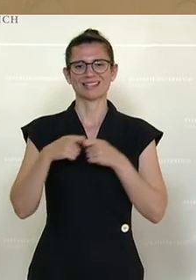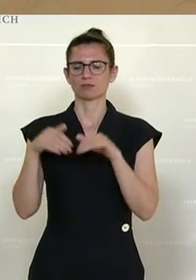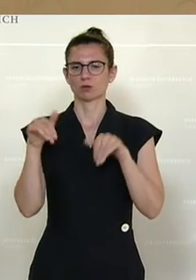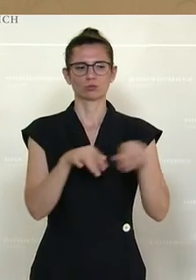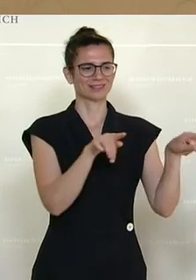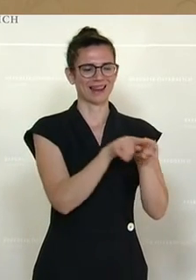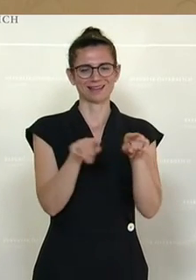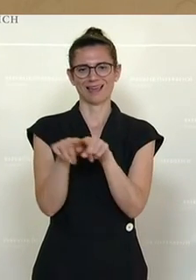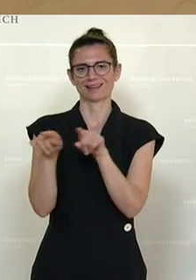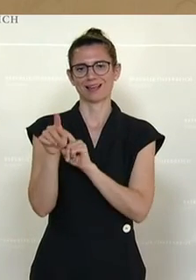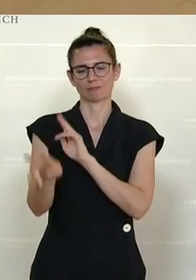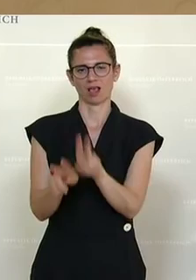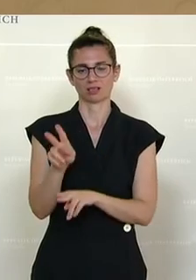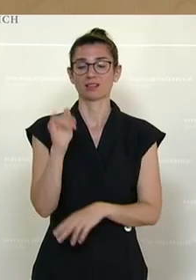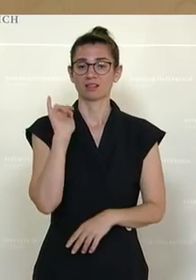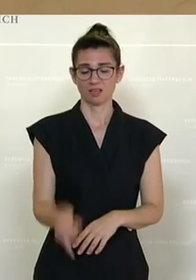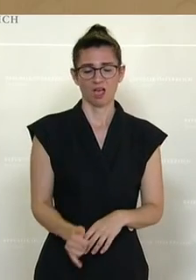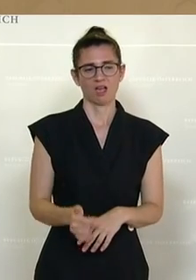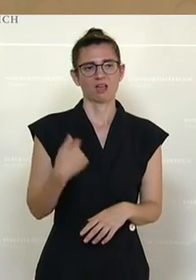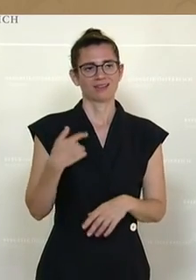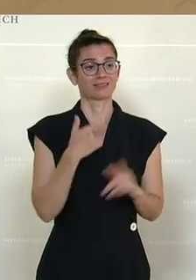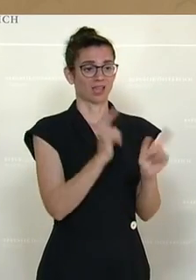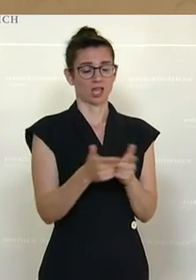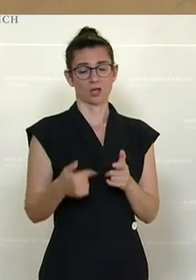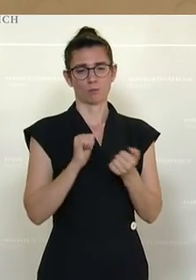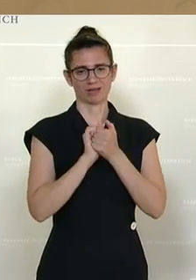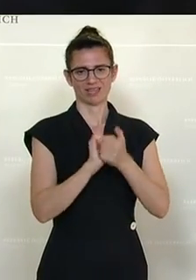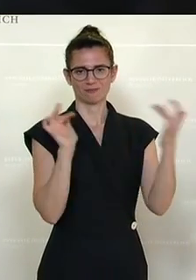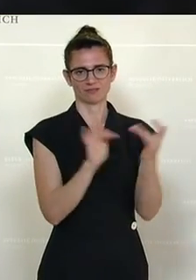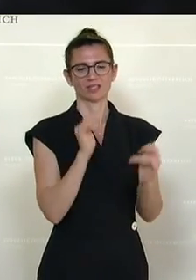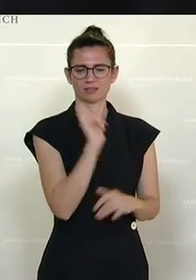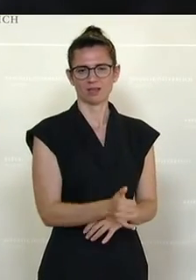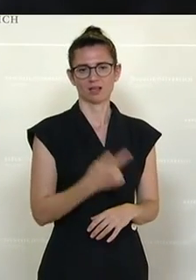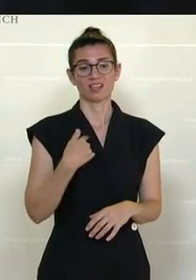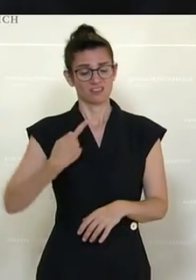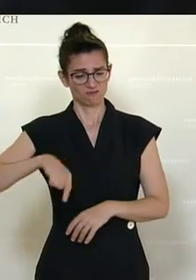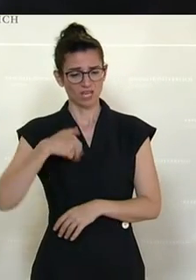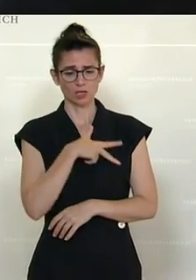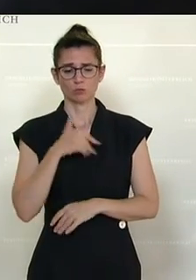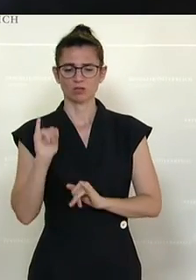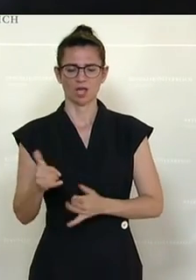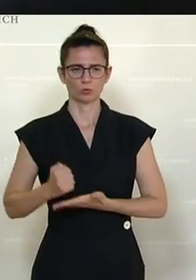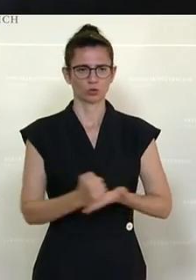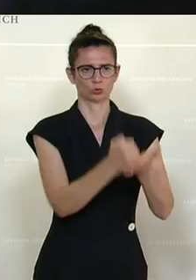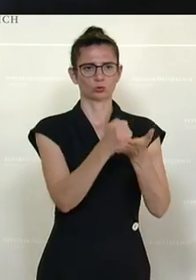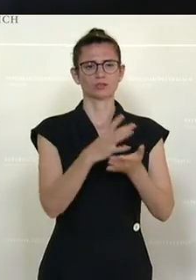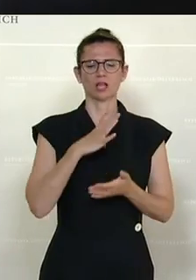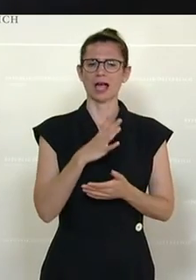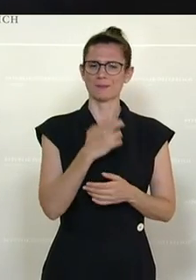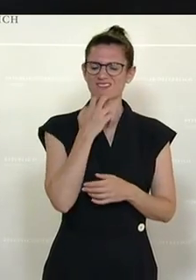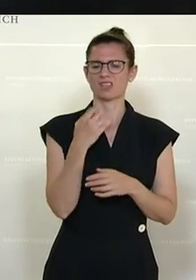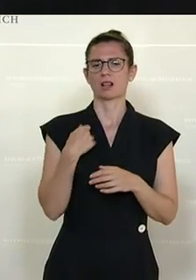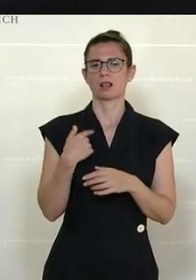zu behandeln. Ja, es geht um Terrorbekämpfung. Wir unterstützen den Kampf gegen den Terror. Wir stehen aber auch für den